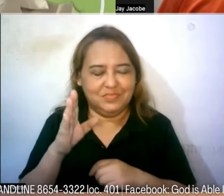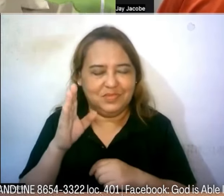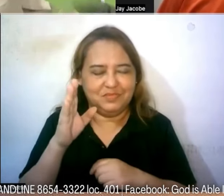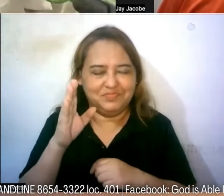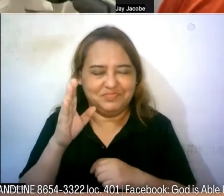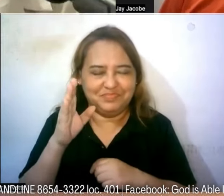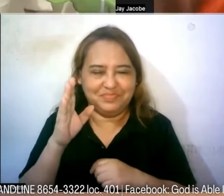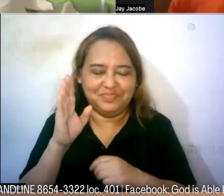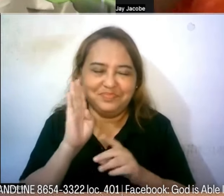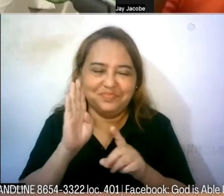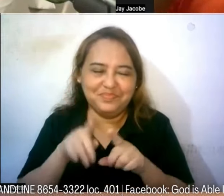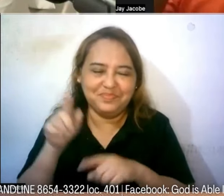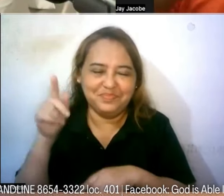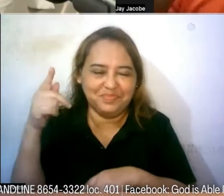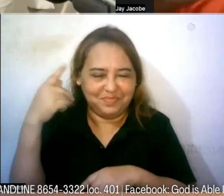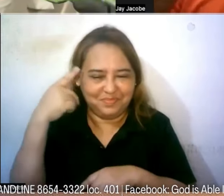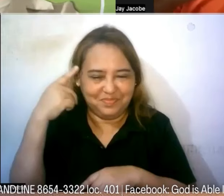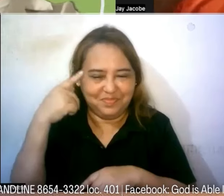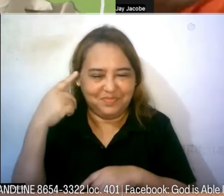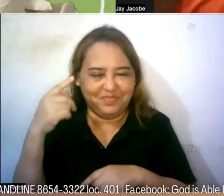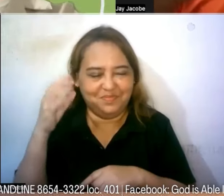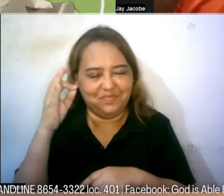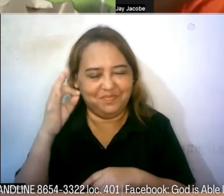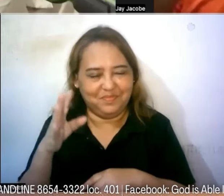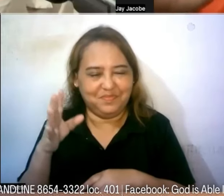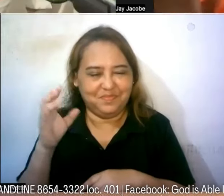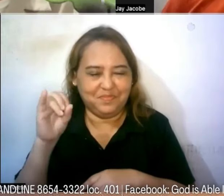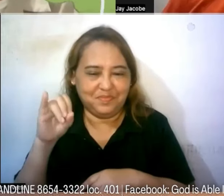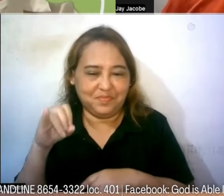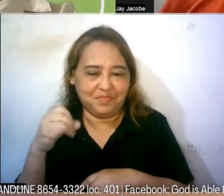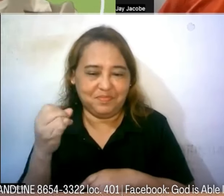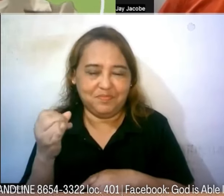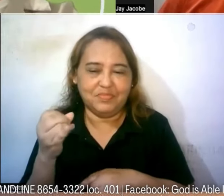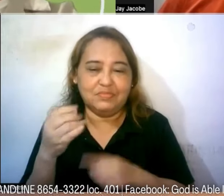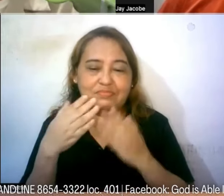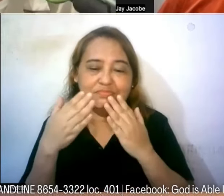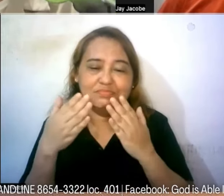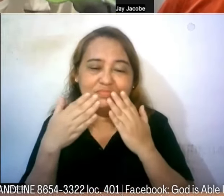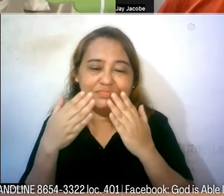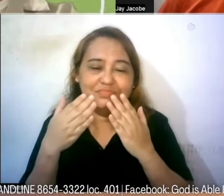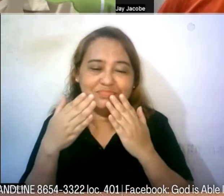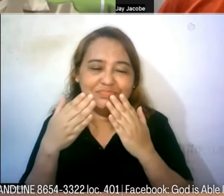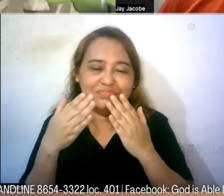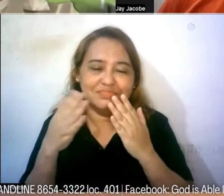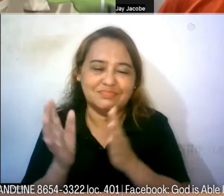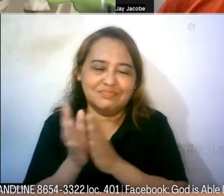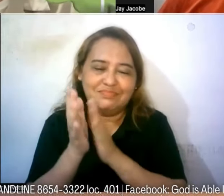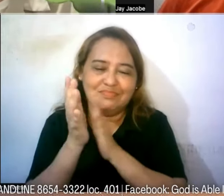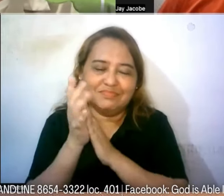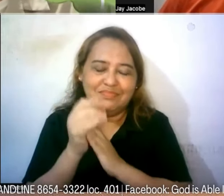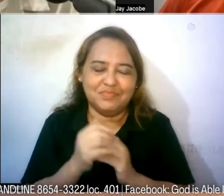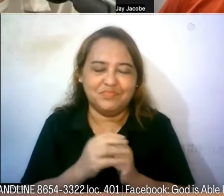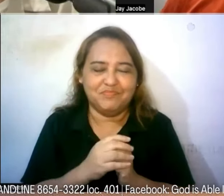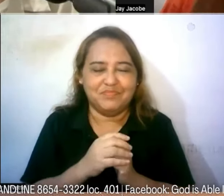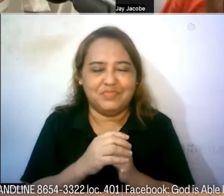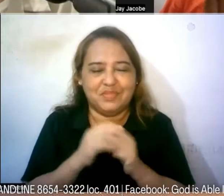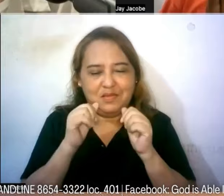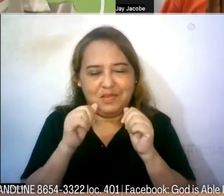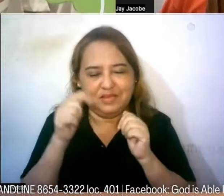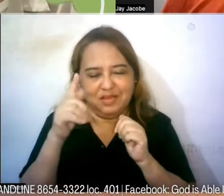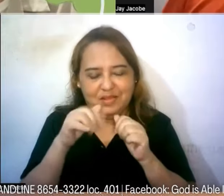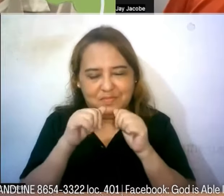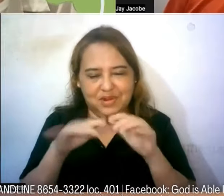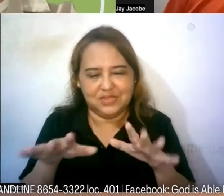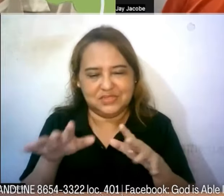kaibigan po natin tunay si Pastor Jay Akobe at yun po maraming salamat at pabuhay po kayo pagpalaim po tayo ng Diyos mahal po